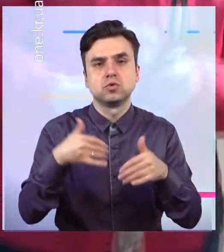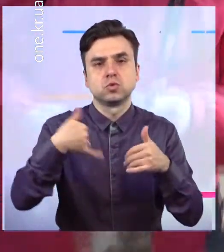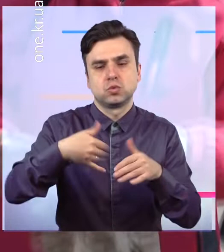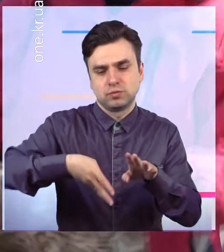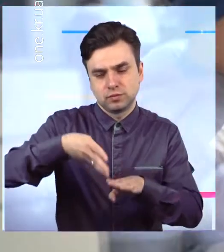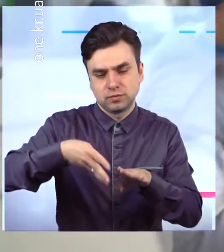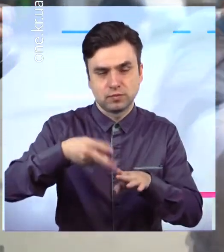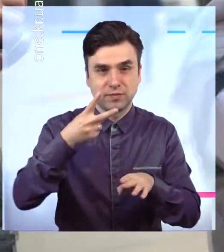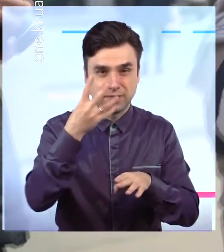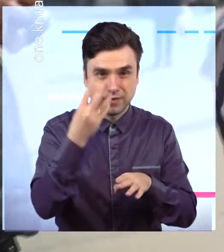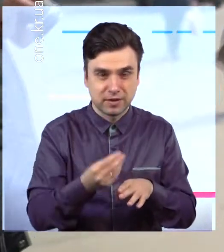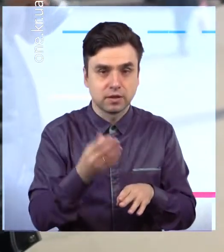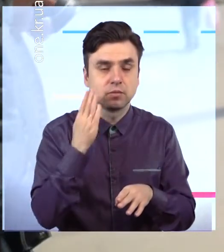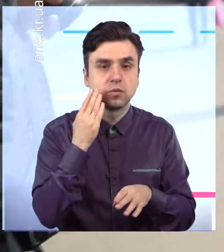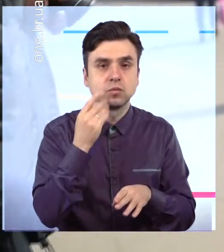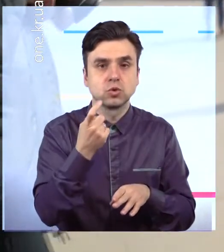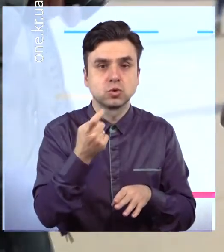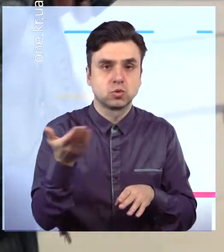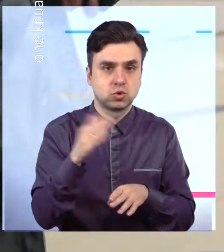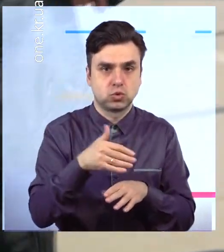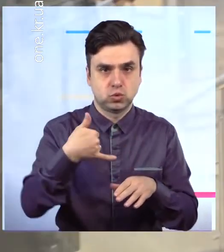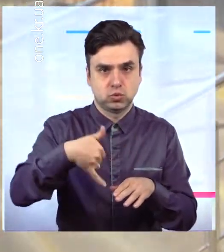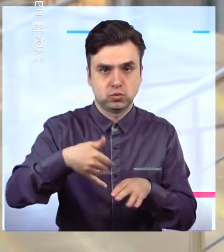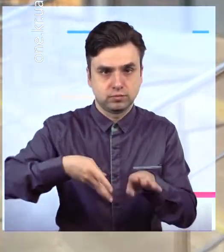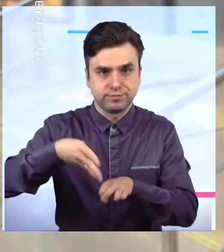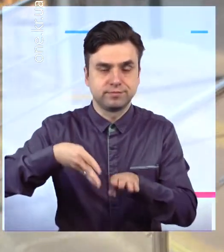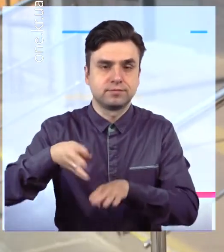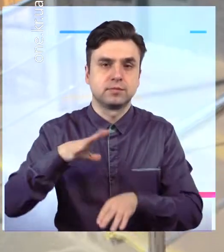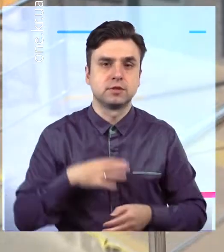пошили близько сотні таких пакетів багаторазового використання.